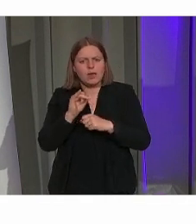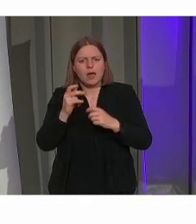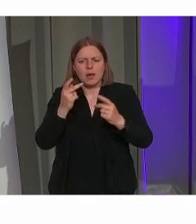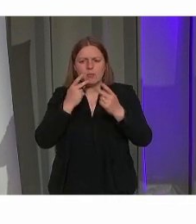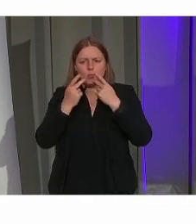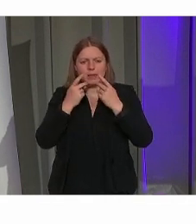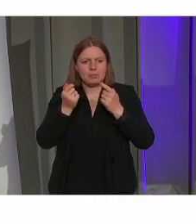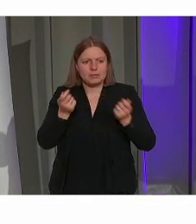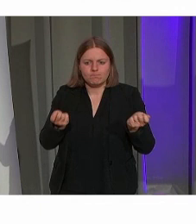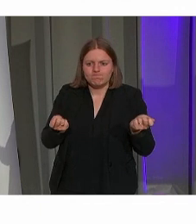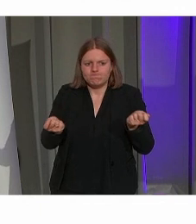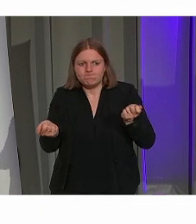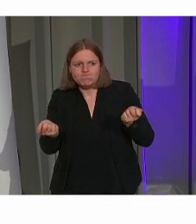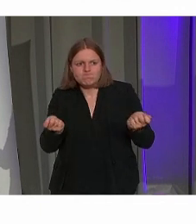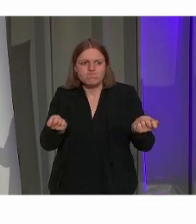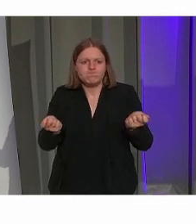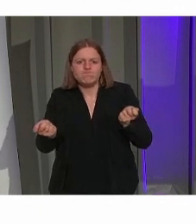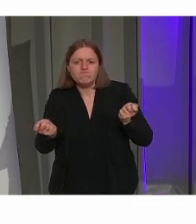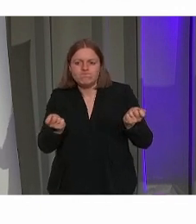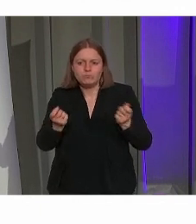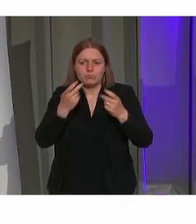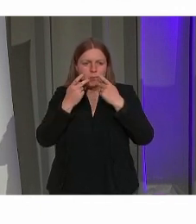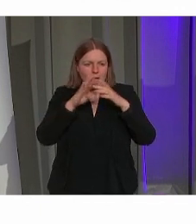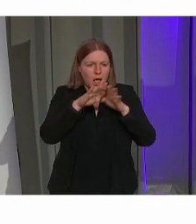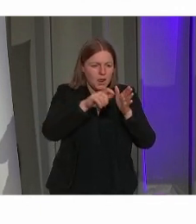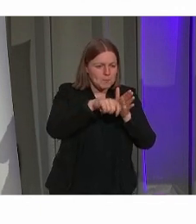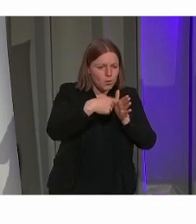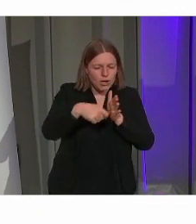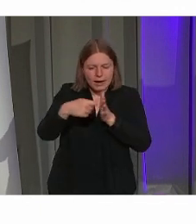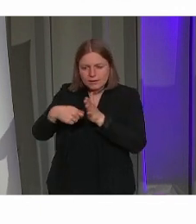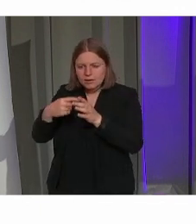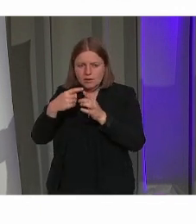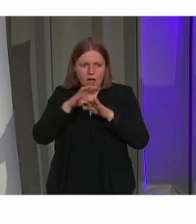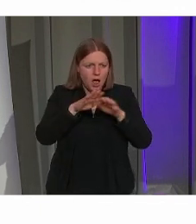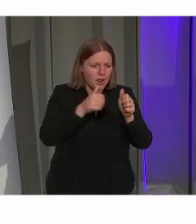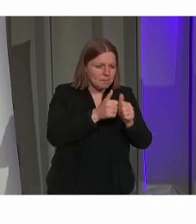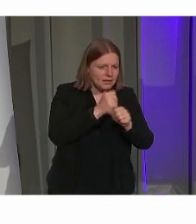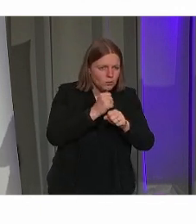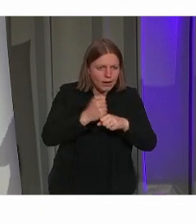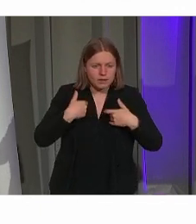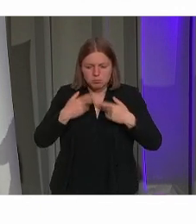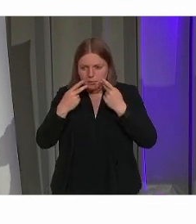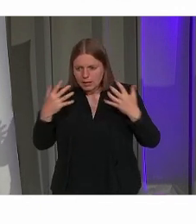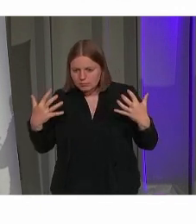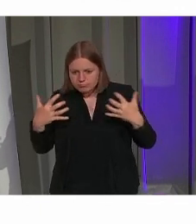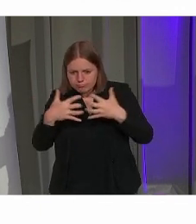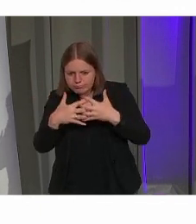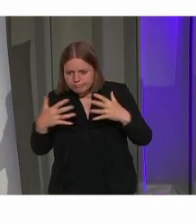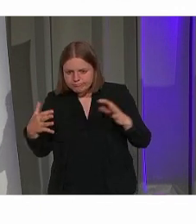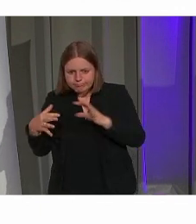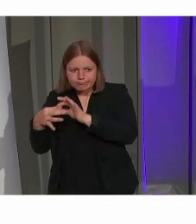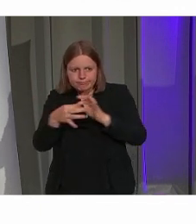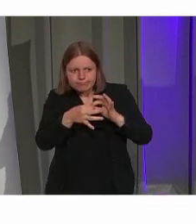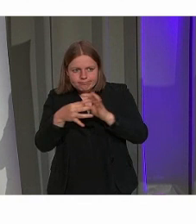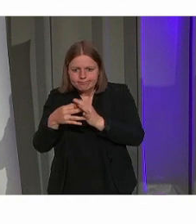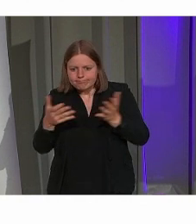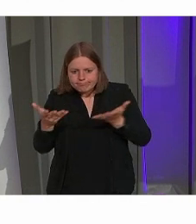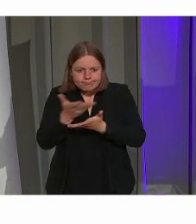de regie te voeren, proberen alle projecten en medewerkers met elkaar in contact te brengen.